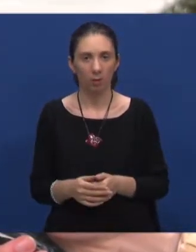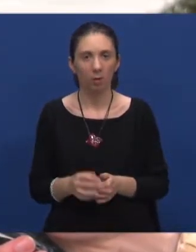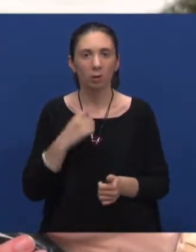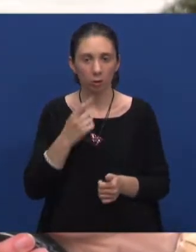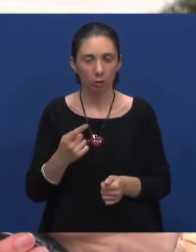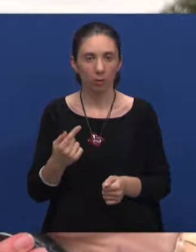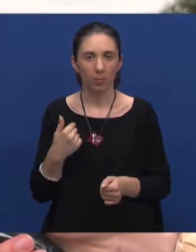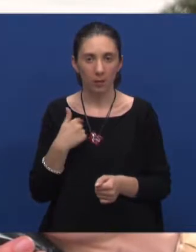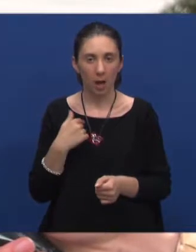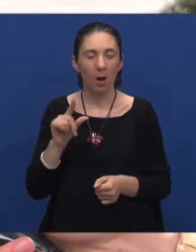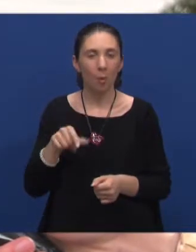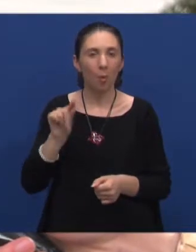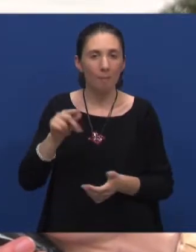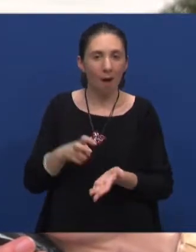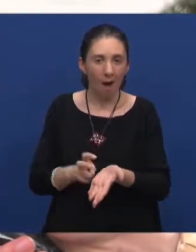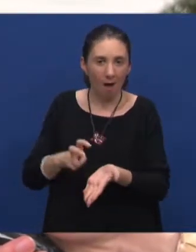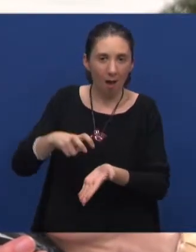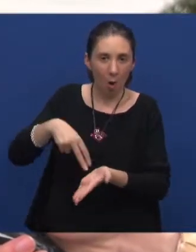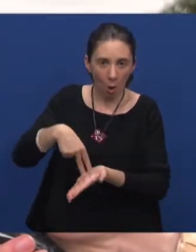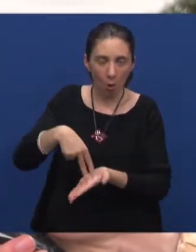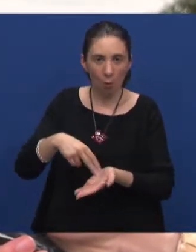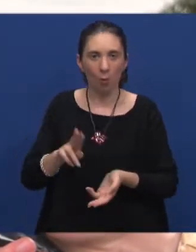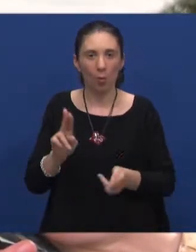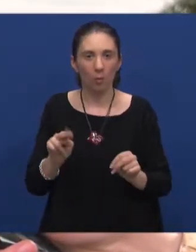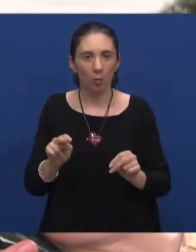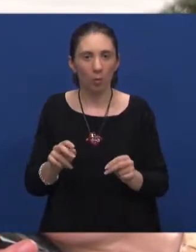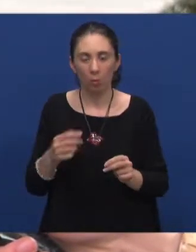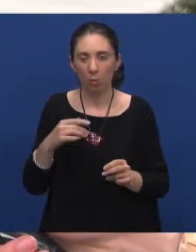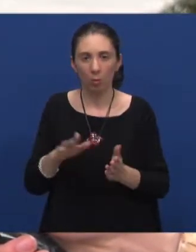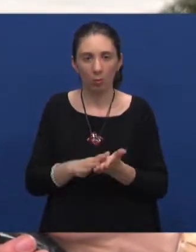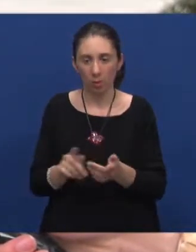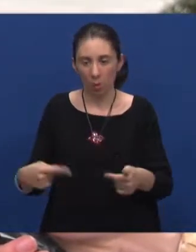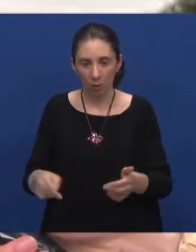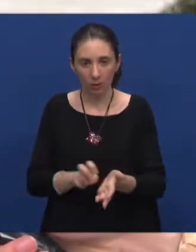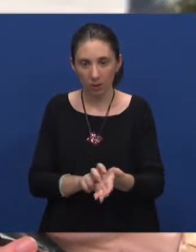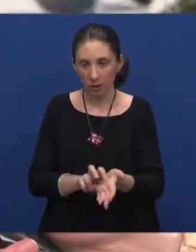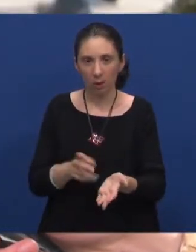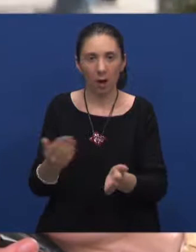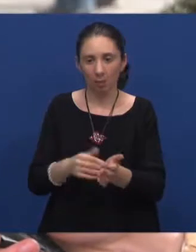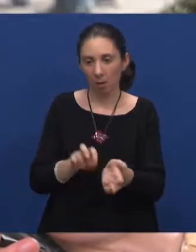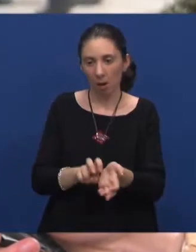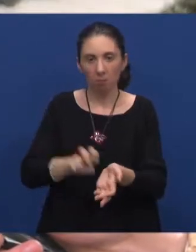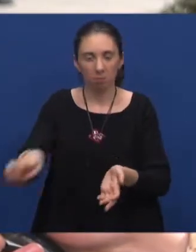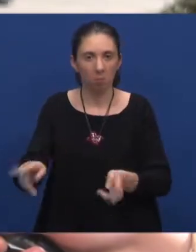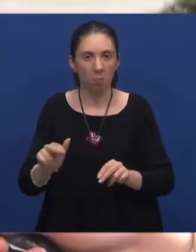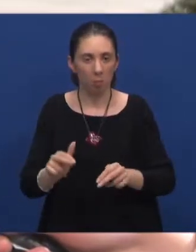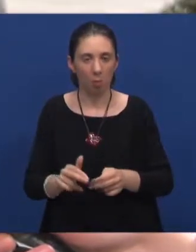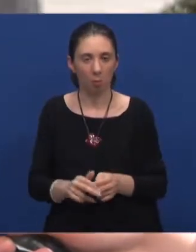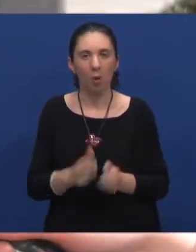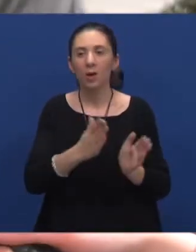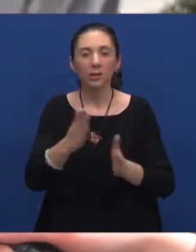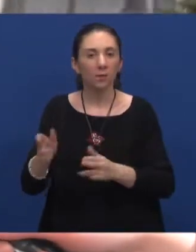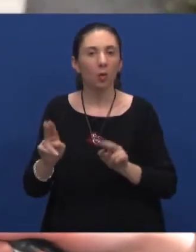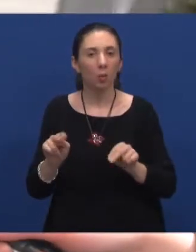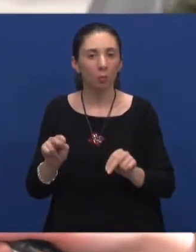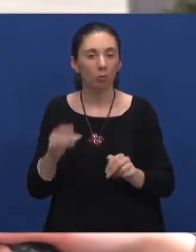kažem, opet, mogu malo na noge, pa, znači, izađem odmah iz kolica kada je to potrebno, ali, znači, svatko